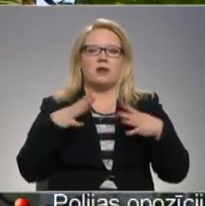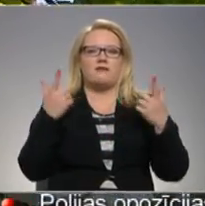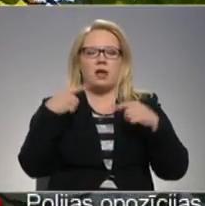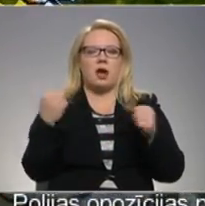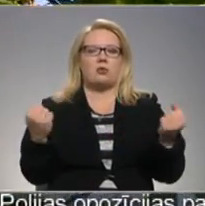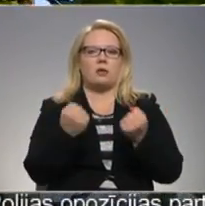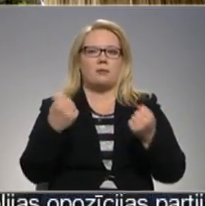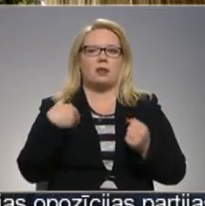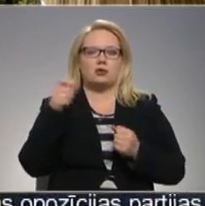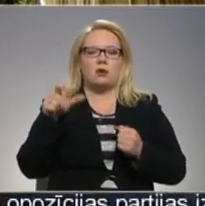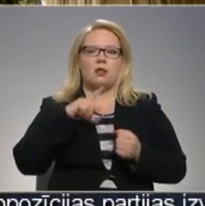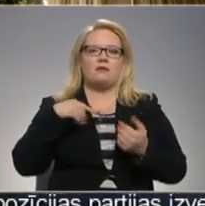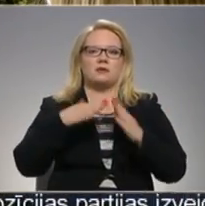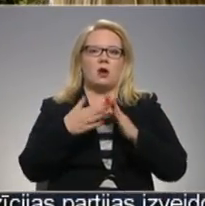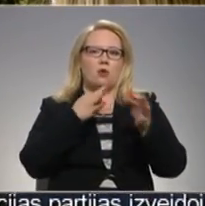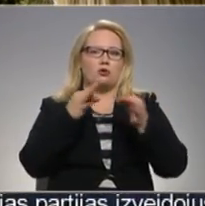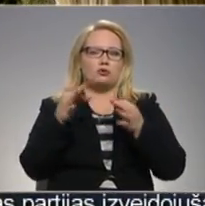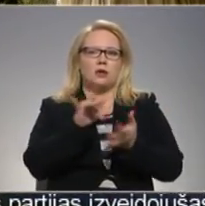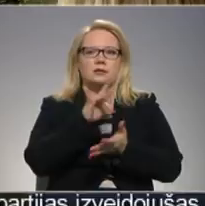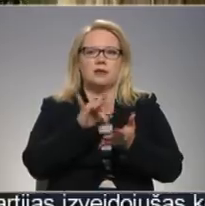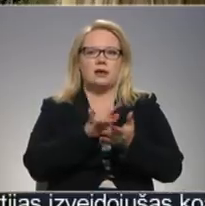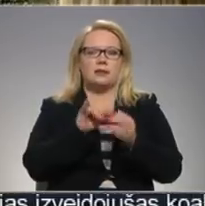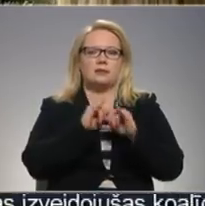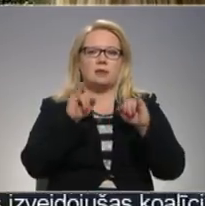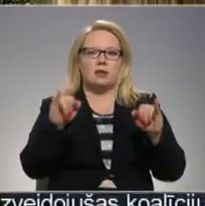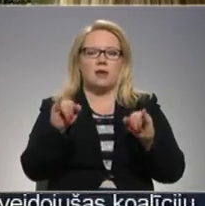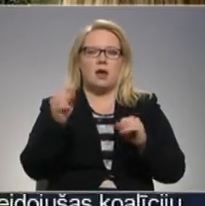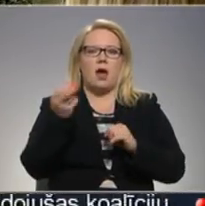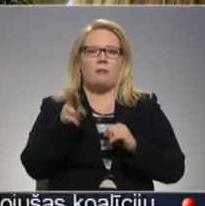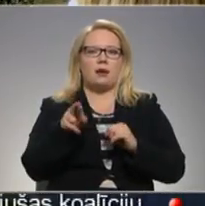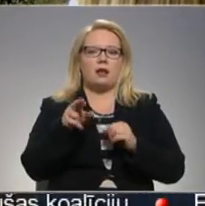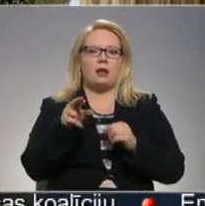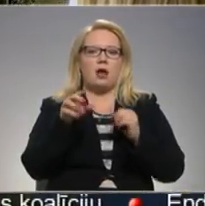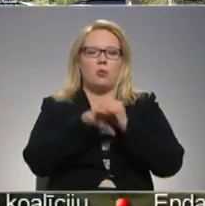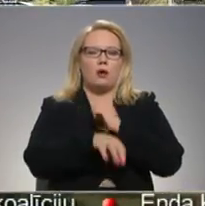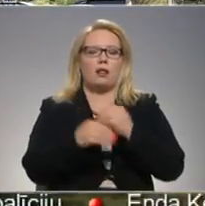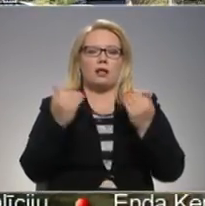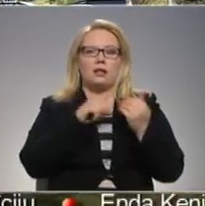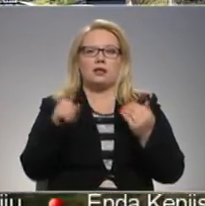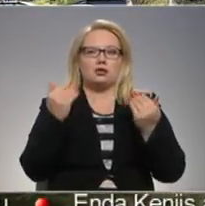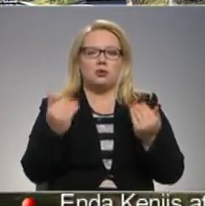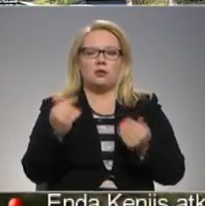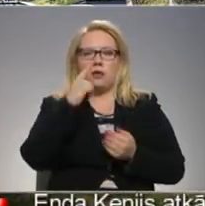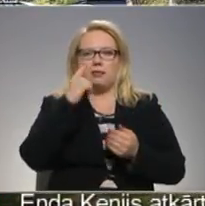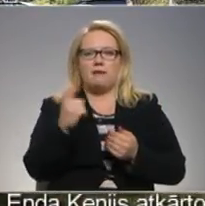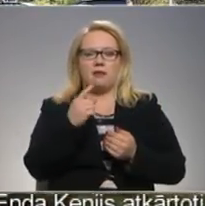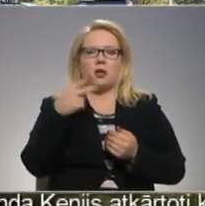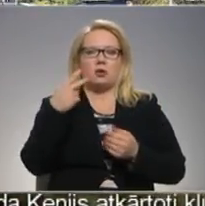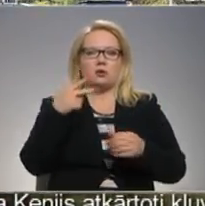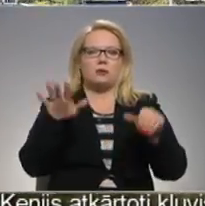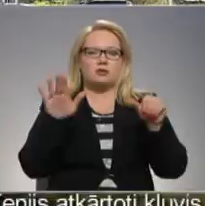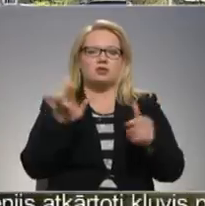nodarbināt skolēnus Latvijas lauku konsultāciju centrs izplatīja aprīļ nogalē. Līdz šodienai, diemžēl, nevienā no 26